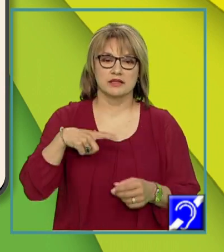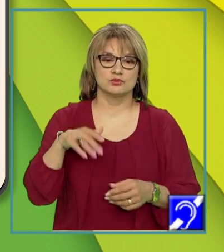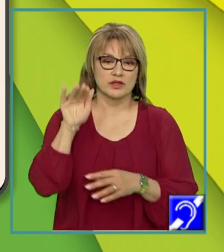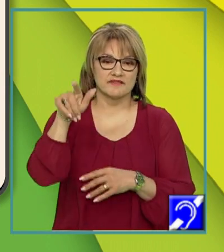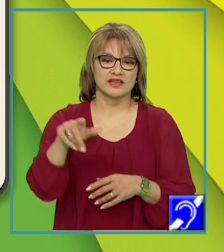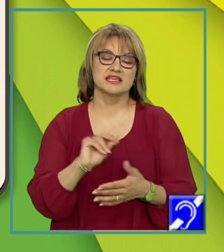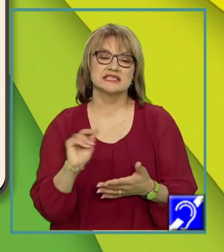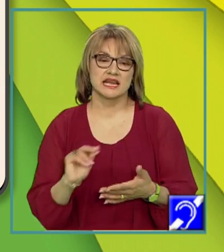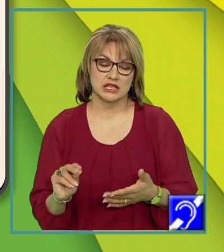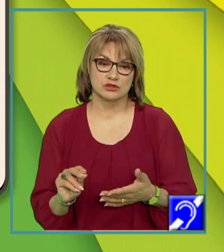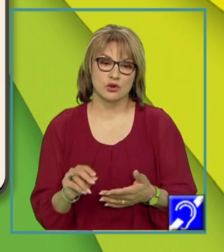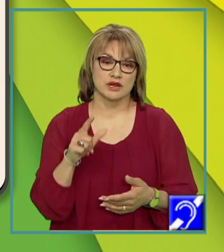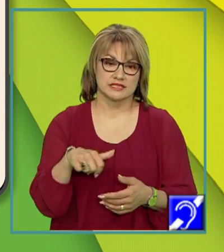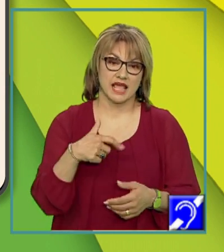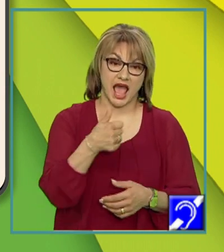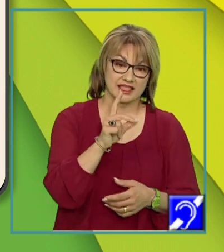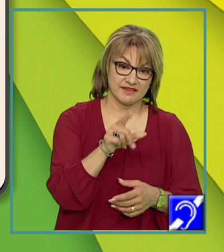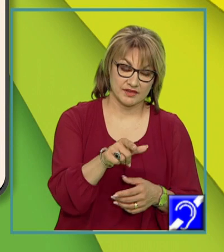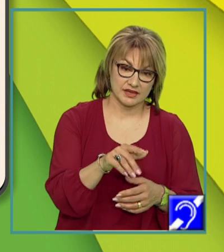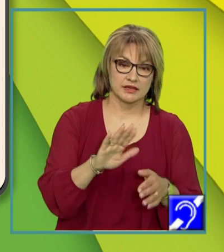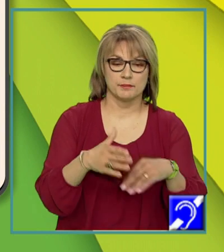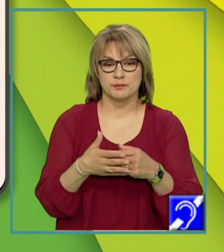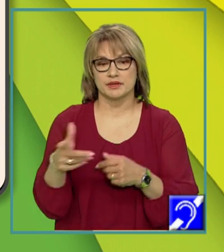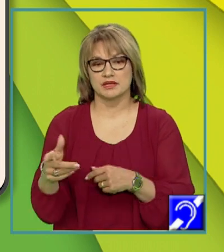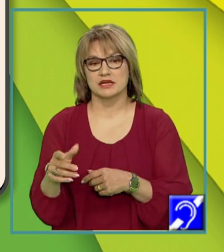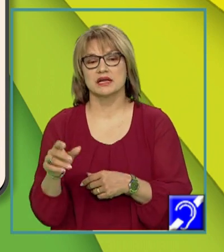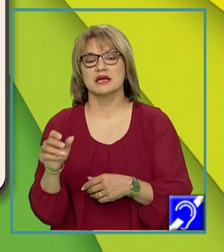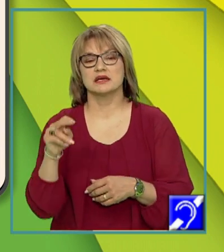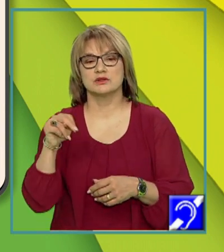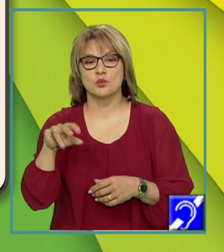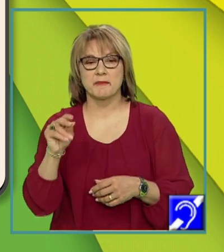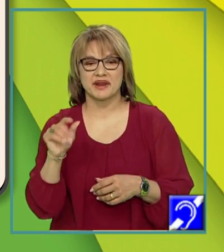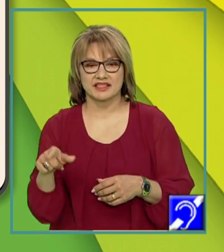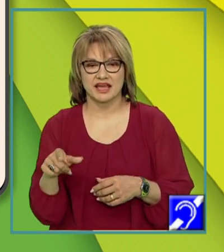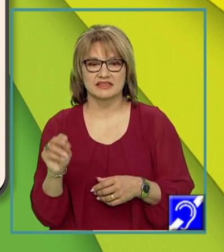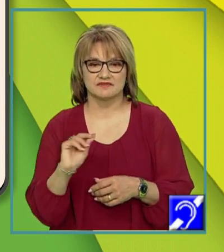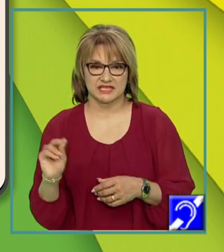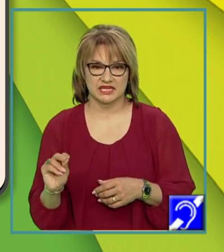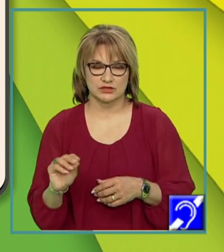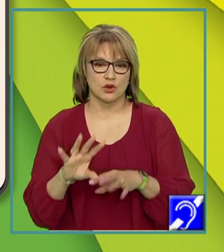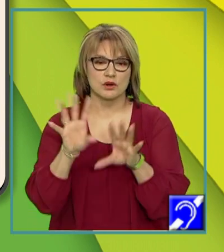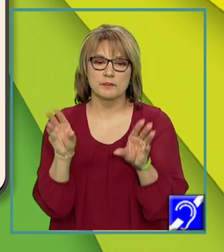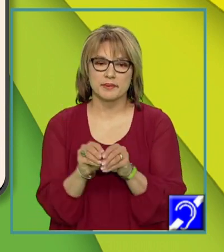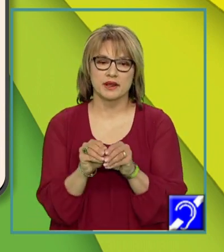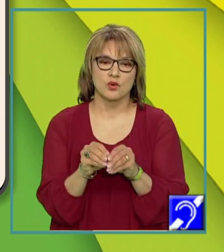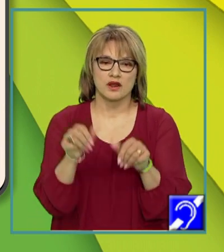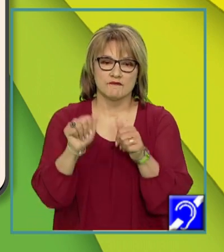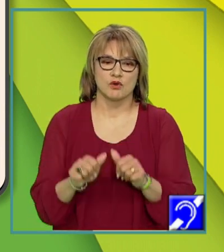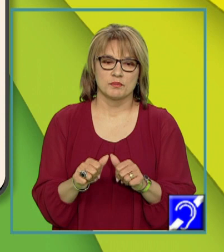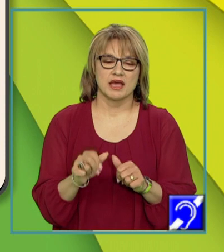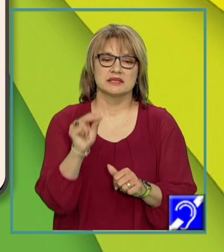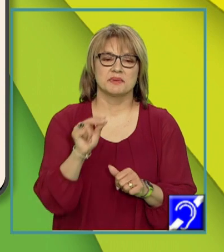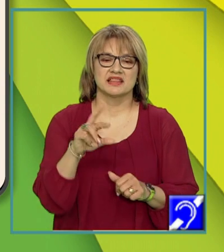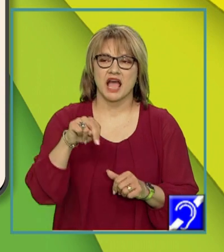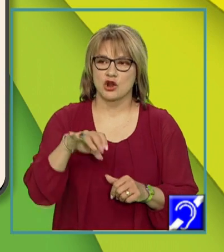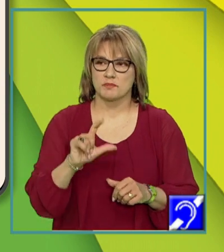verbul copulativ, alături de numele predicativ scritor, formează un predicat nominal.